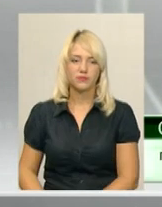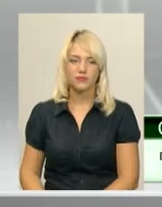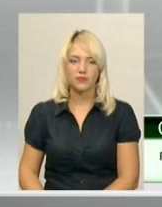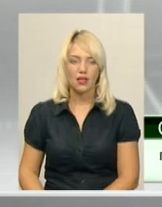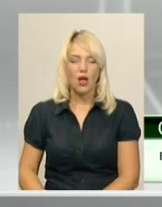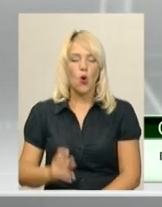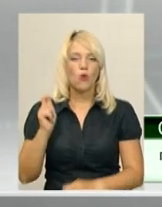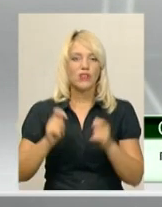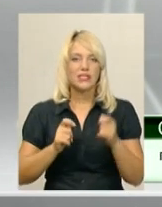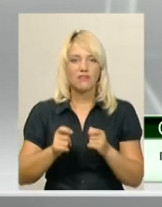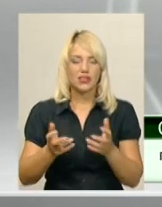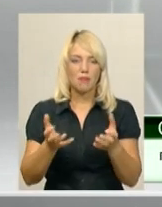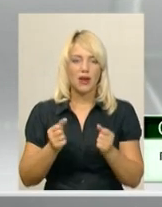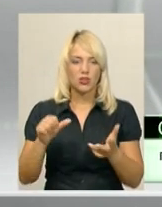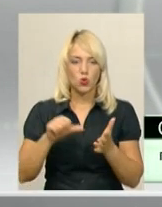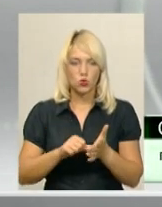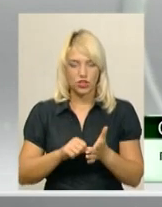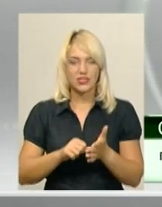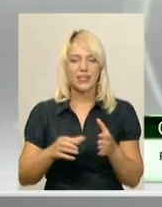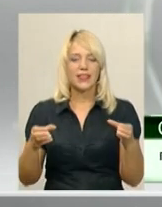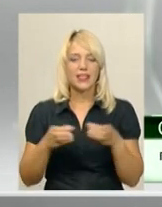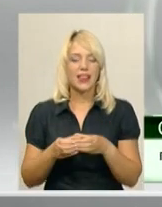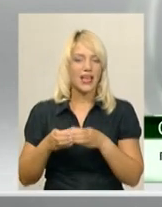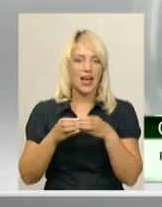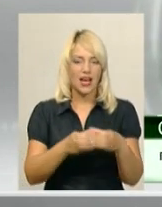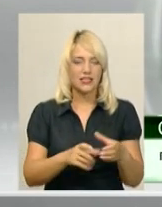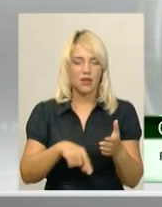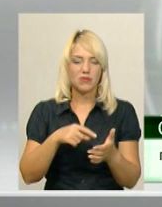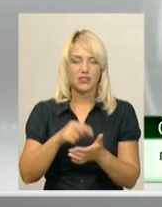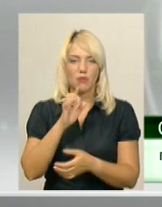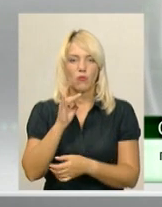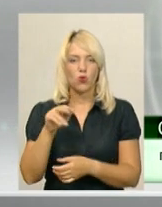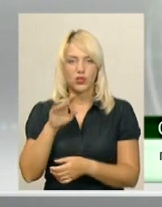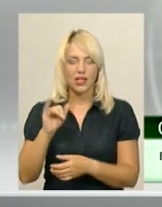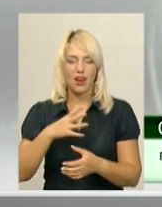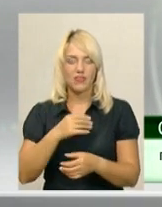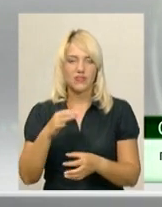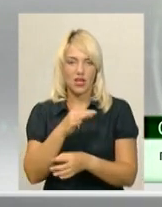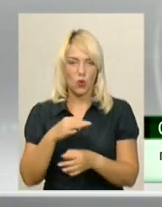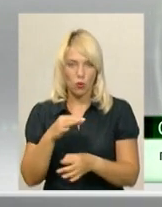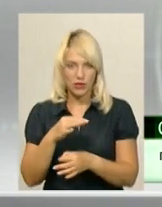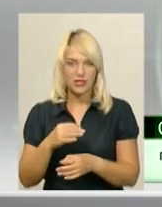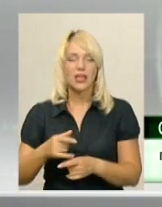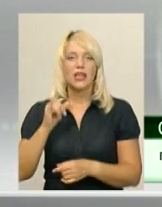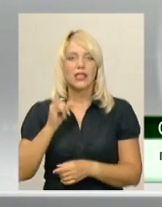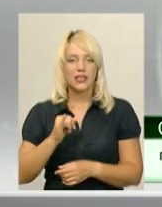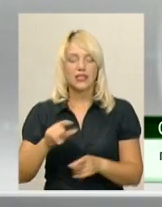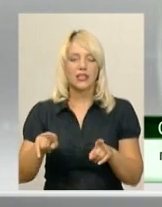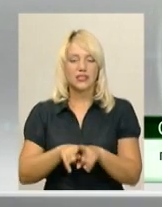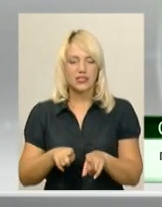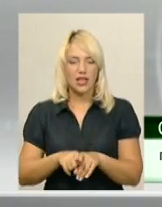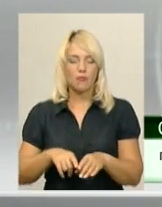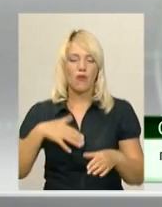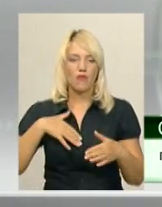фестивалі братиме участь делегація з міста Броди Львівської області. Крім того, волонтер